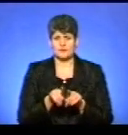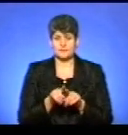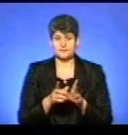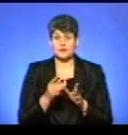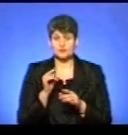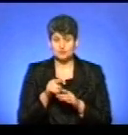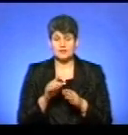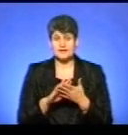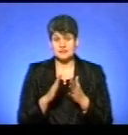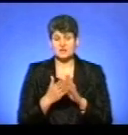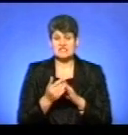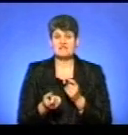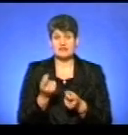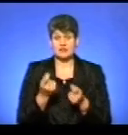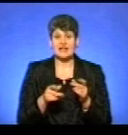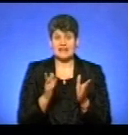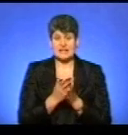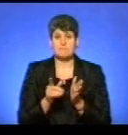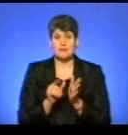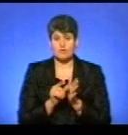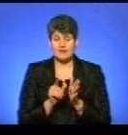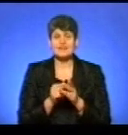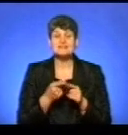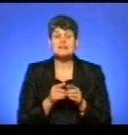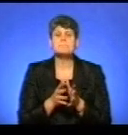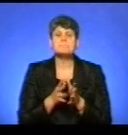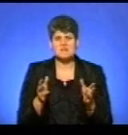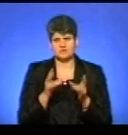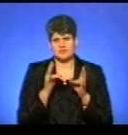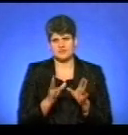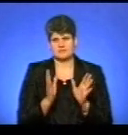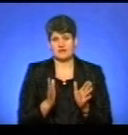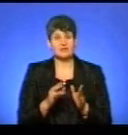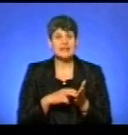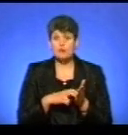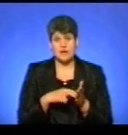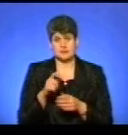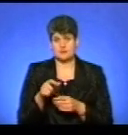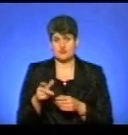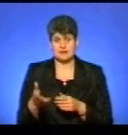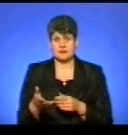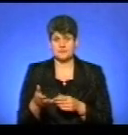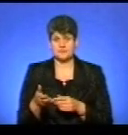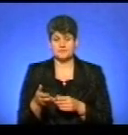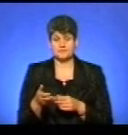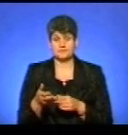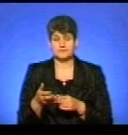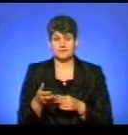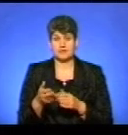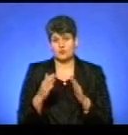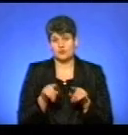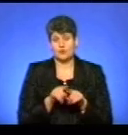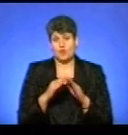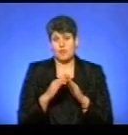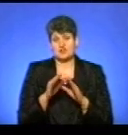така ситуація виникає, що йде парування, це більша небезпека ще складається, тому що вони не бояться людей, які передаються їм, значить так, властивості домашніх